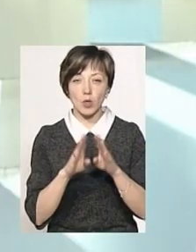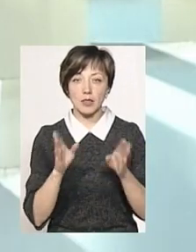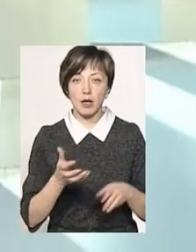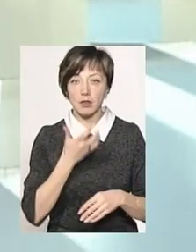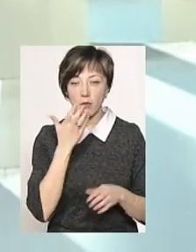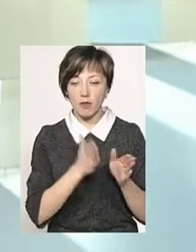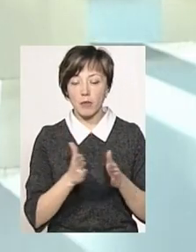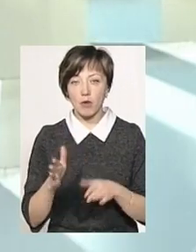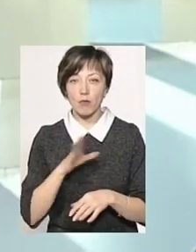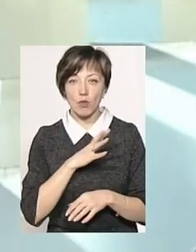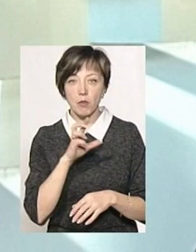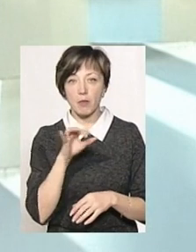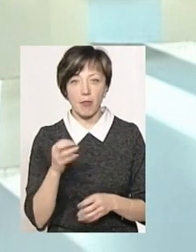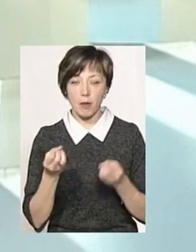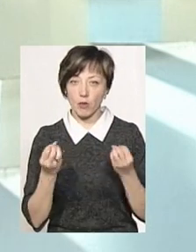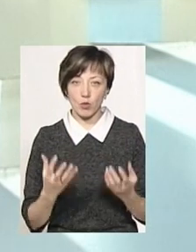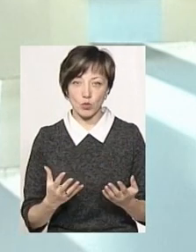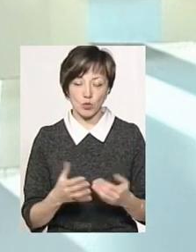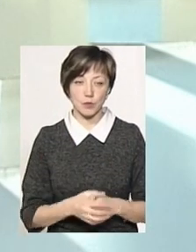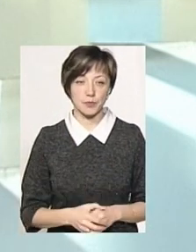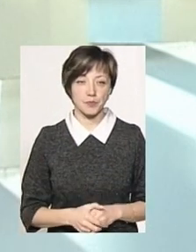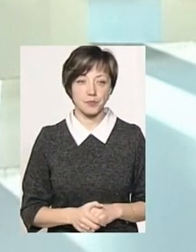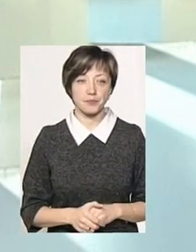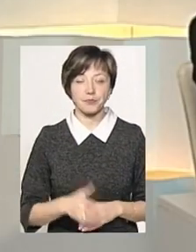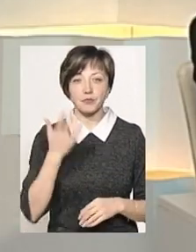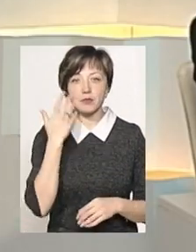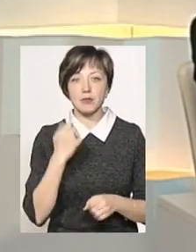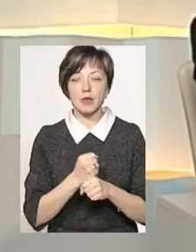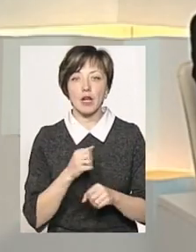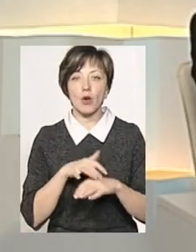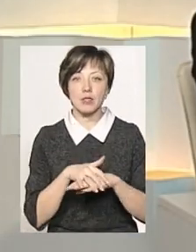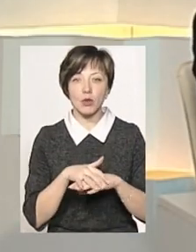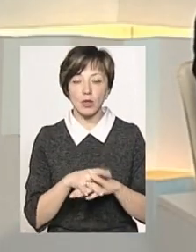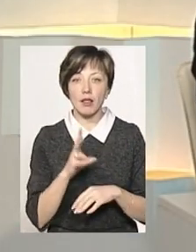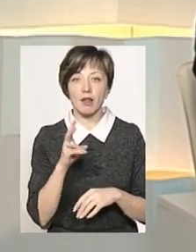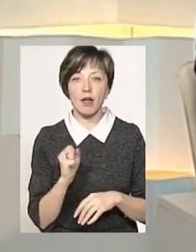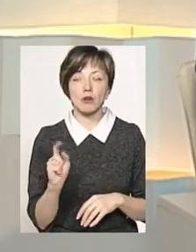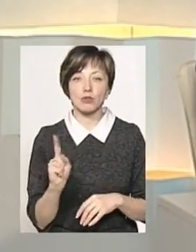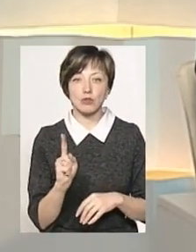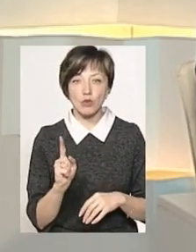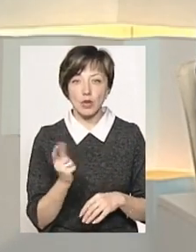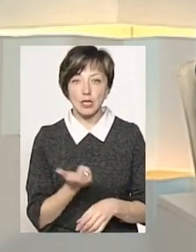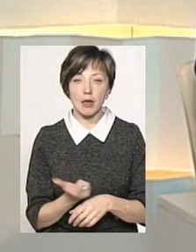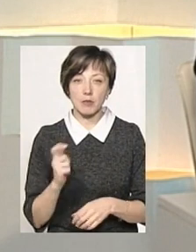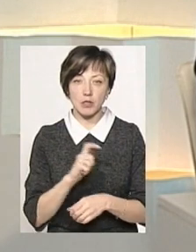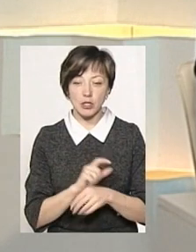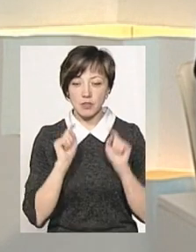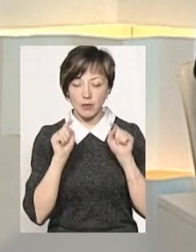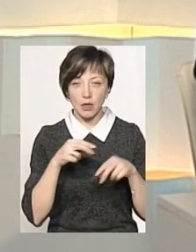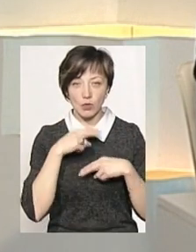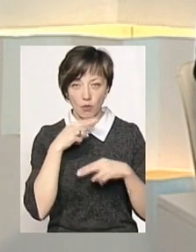теплових мереж, то було би зовсім непросто, скажімо так. Коли робляться розрахунки, на що найбільше